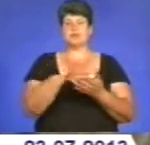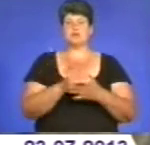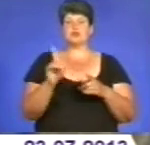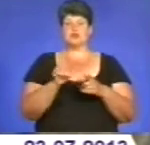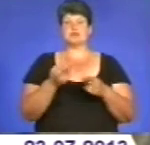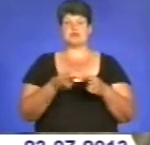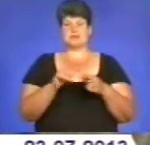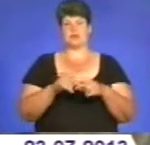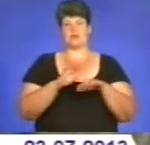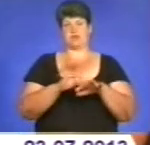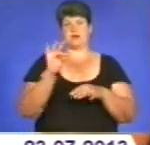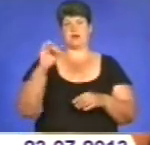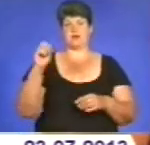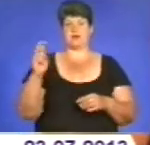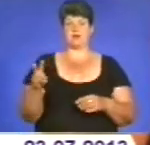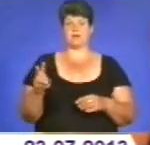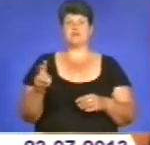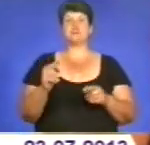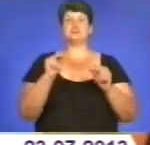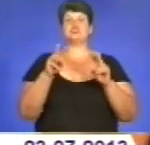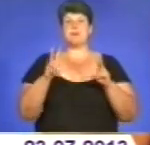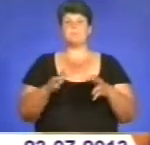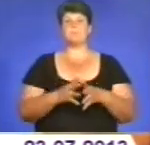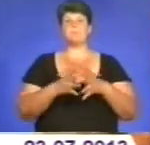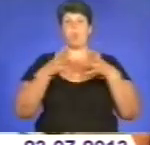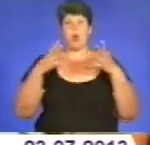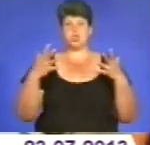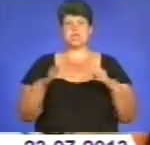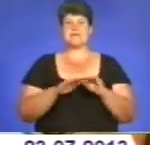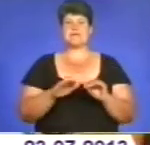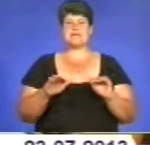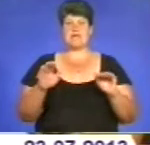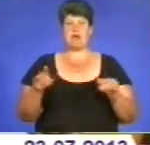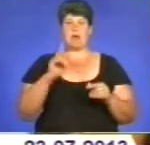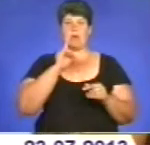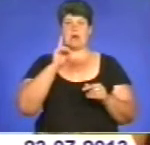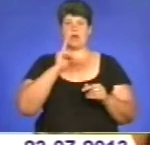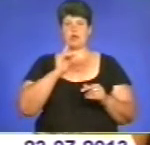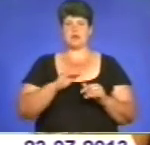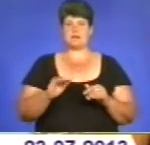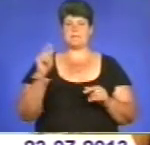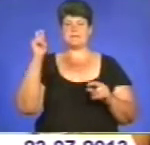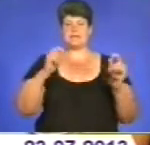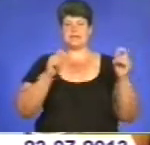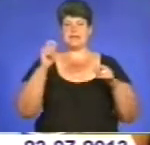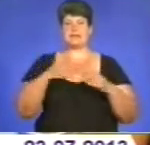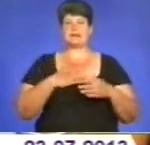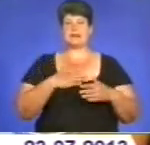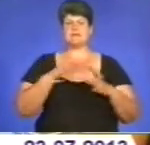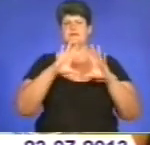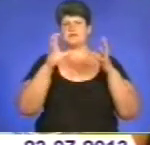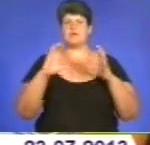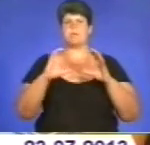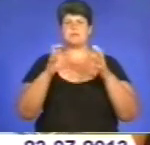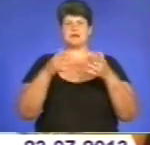проводиться саме в Артеку. Чим більше дітей, молоді приїде до нас з всього світу з різних